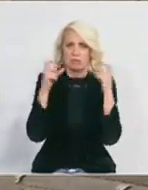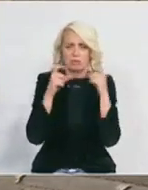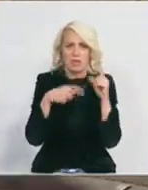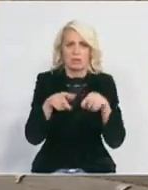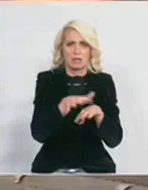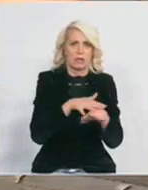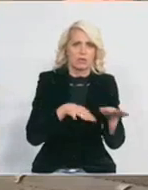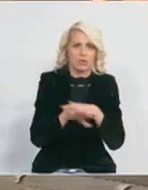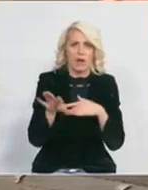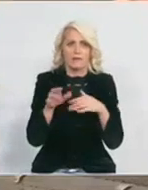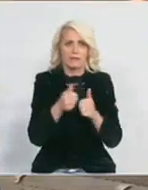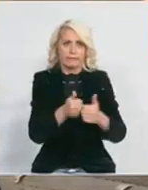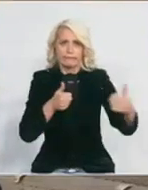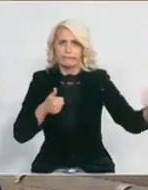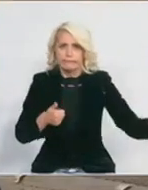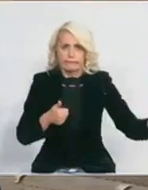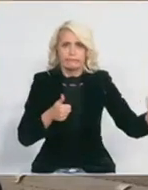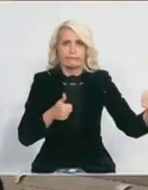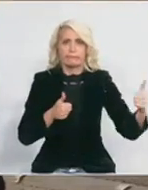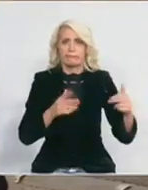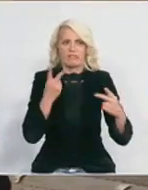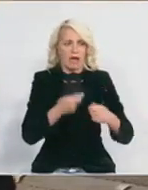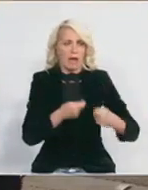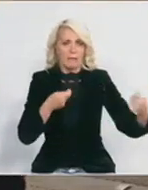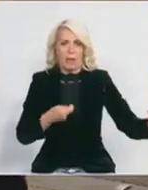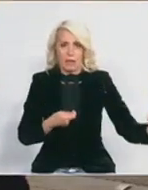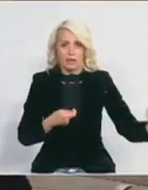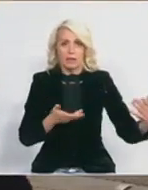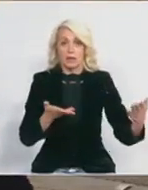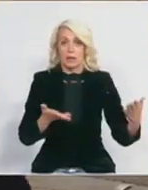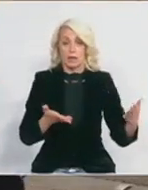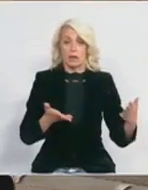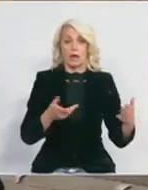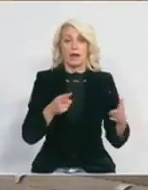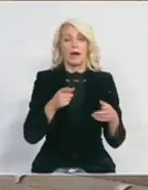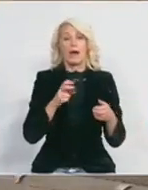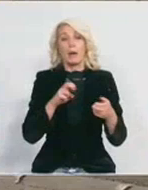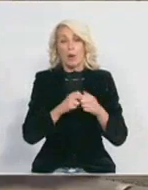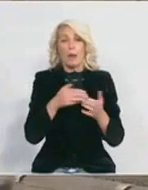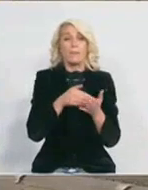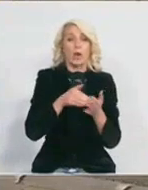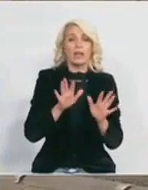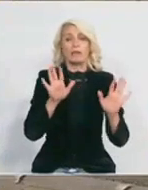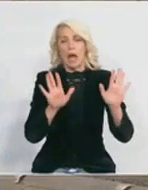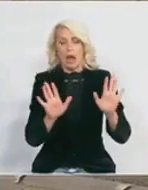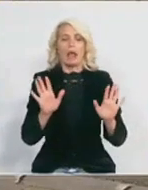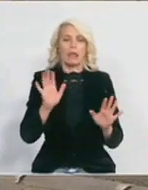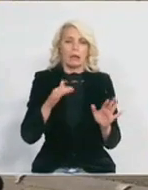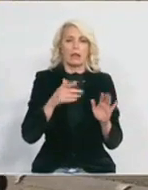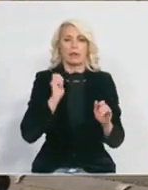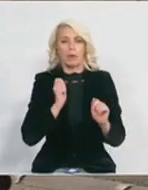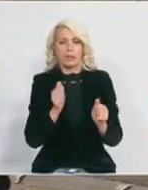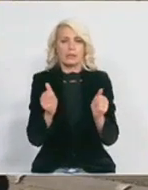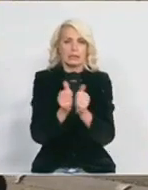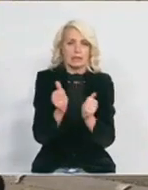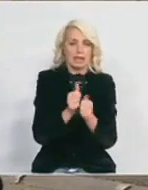nosi rukavice, drži socijalnu distancu od dva metra. Malo je to bilo problem pred prodavnicama, ali je to zajedno sa ljudima iz policije,